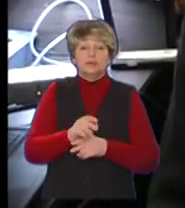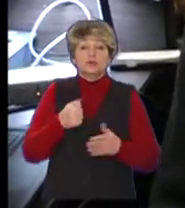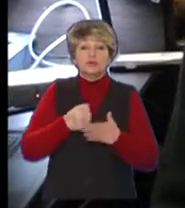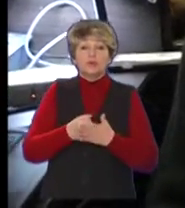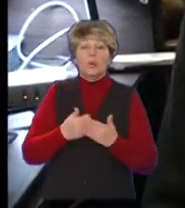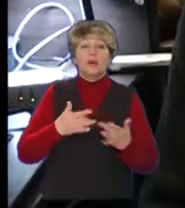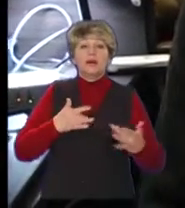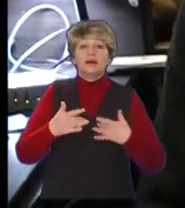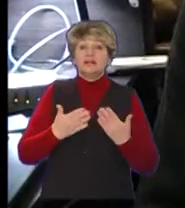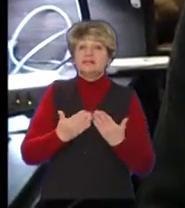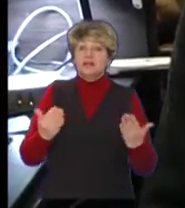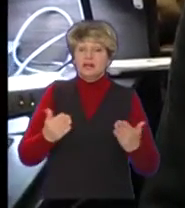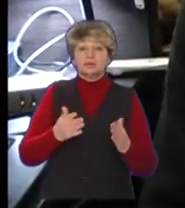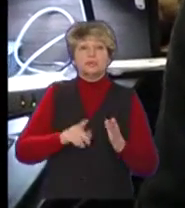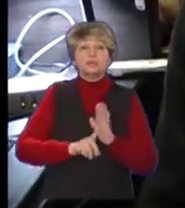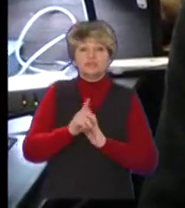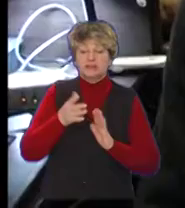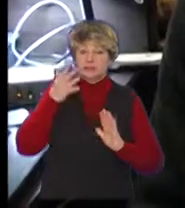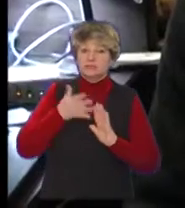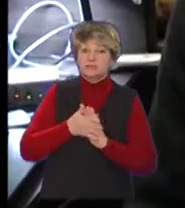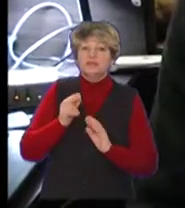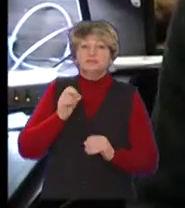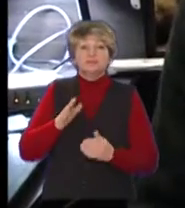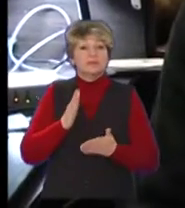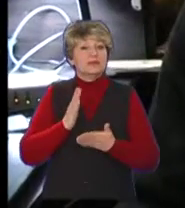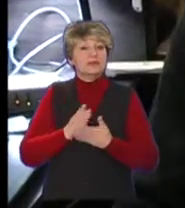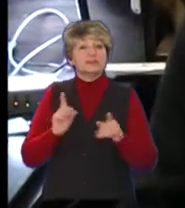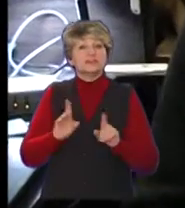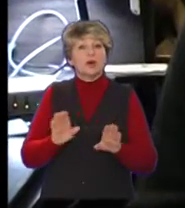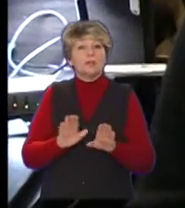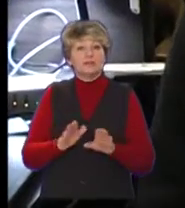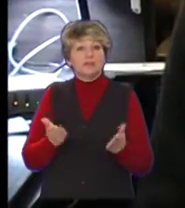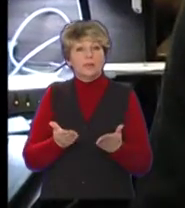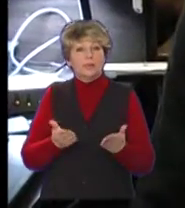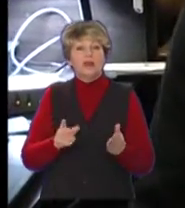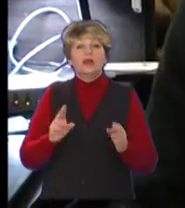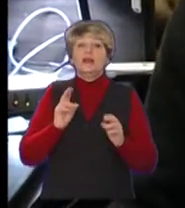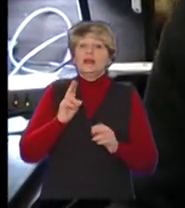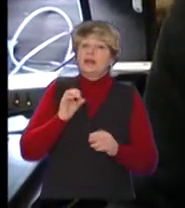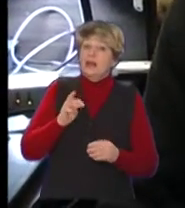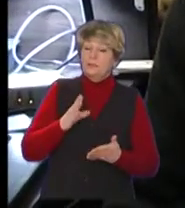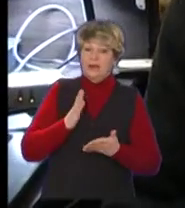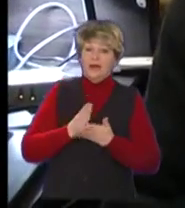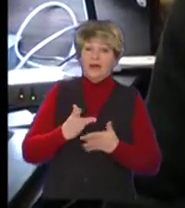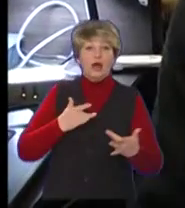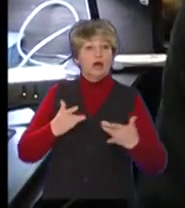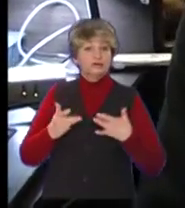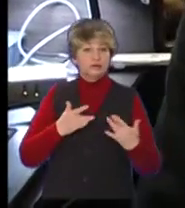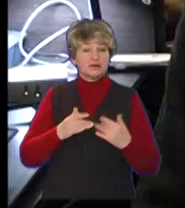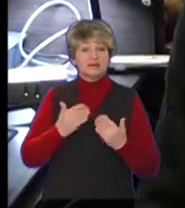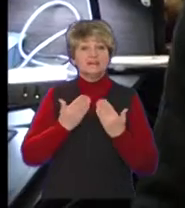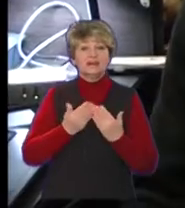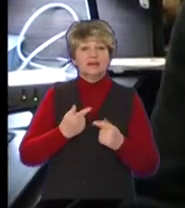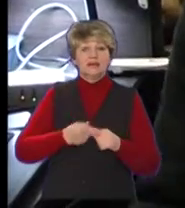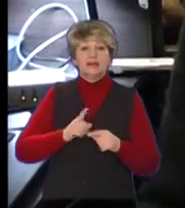мистецтво, тільки тоді вона починає розуміти, чим є театральне мистецтво, ким є актор в театрі, бо театр – це